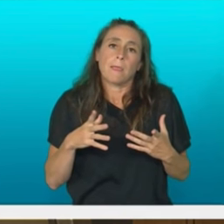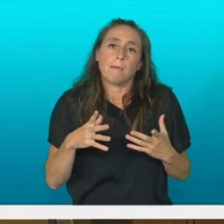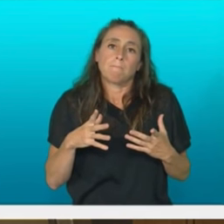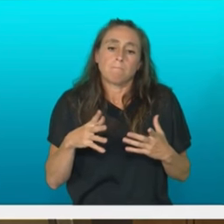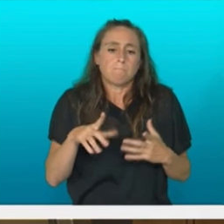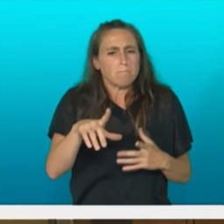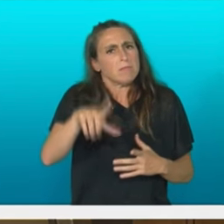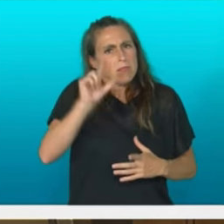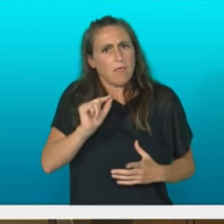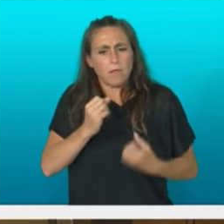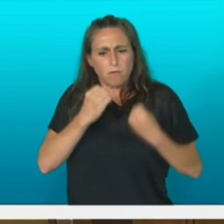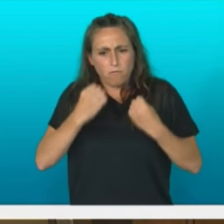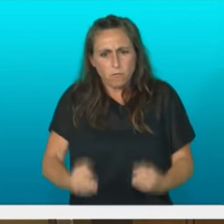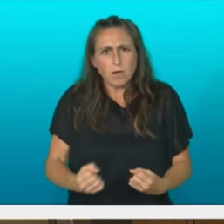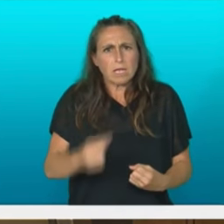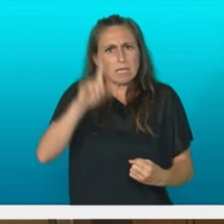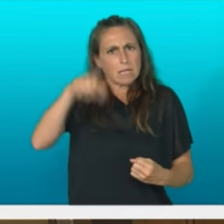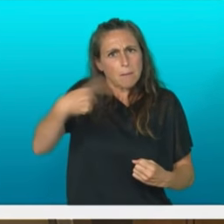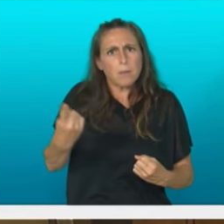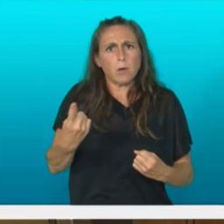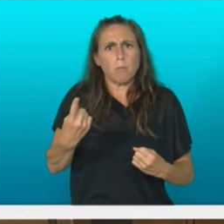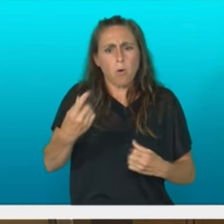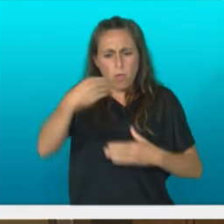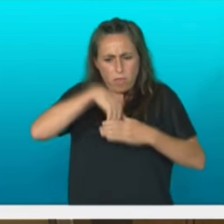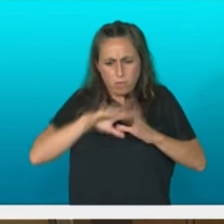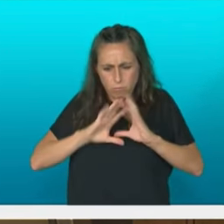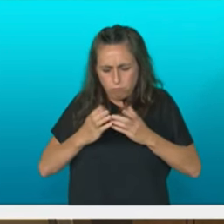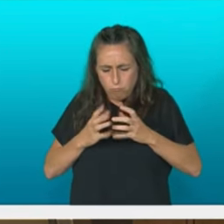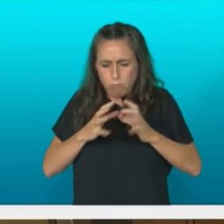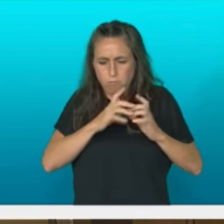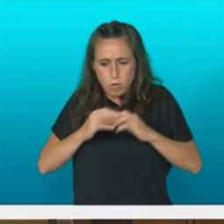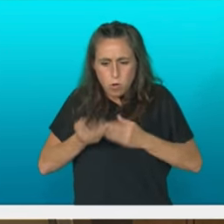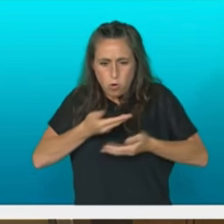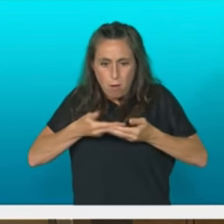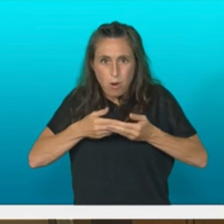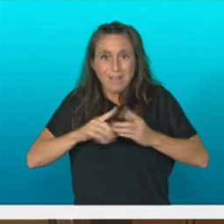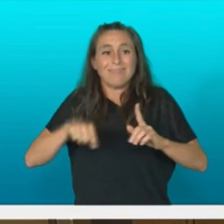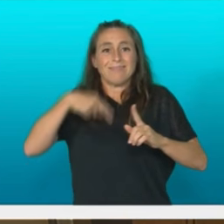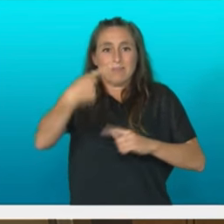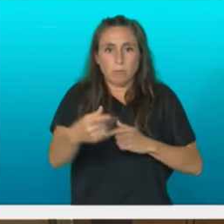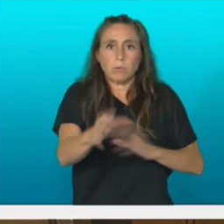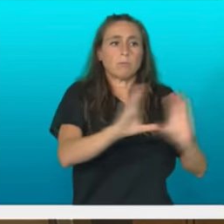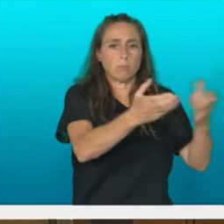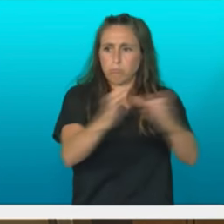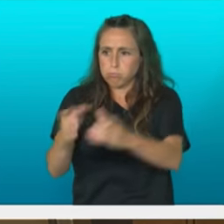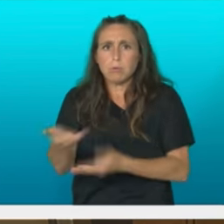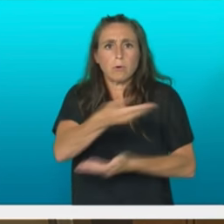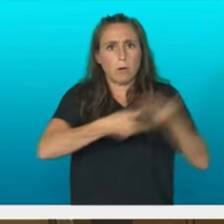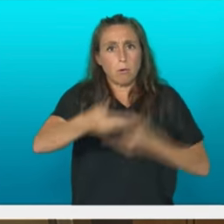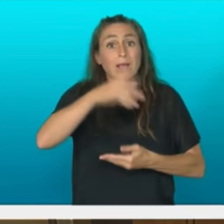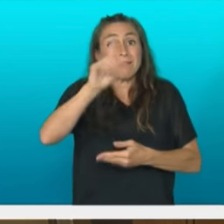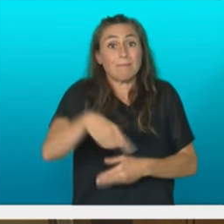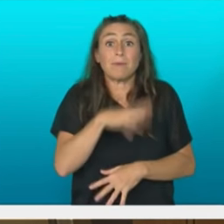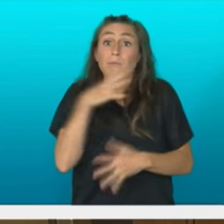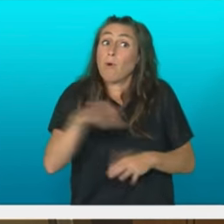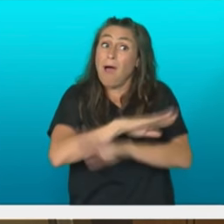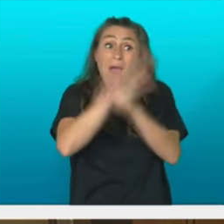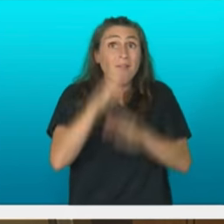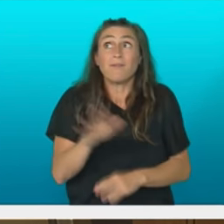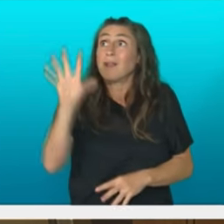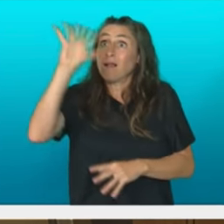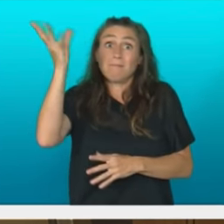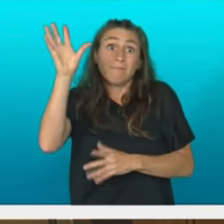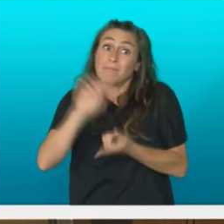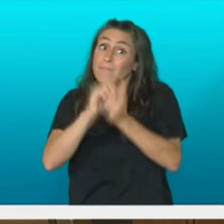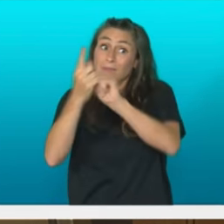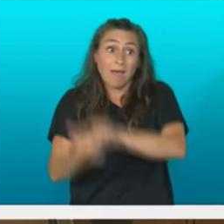elkarlan sakona egitea. Transizio ekologikoak zu eta zure gobernoa gainditzen duelako, guztion ardura